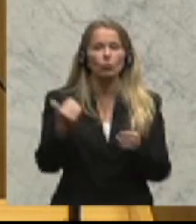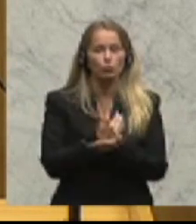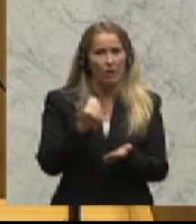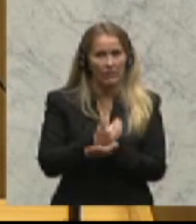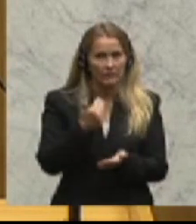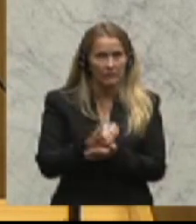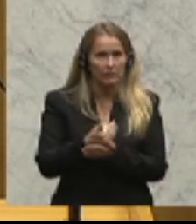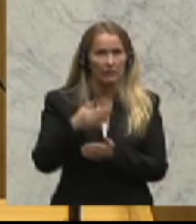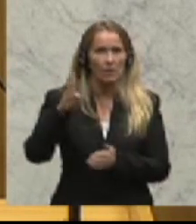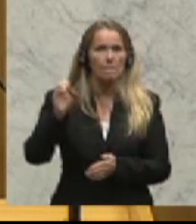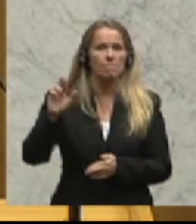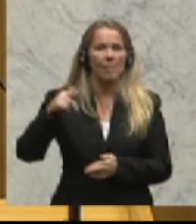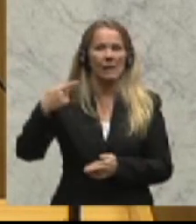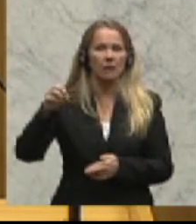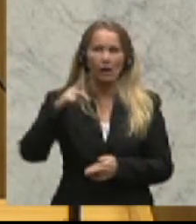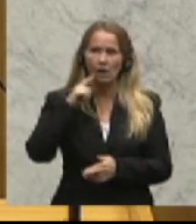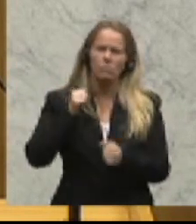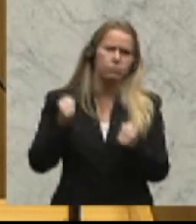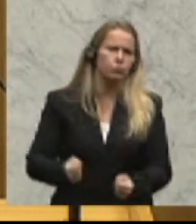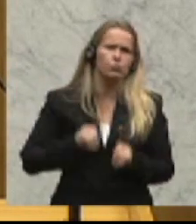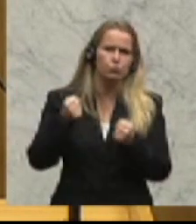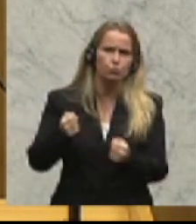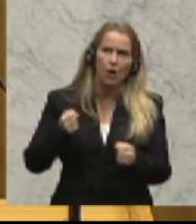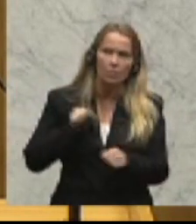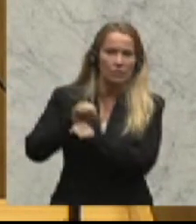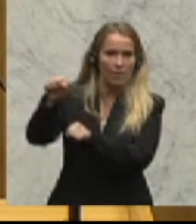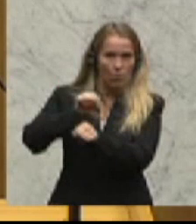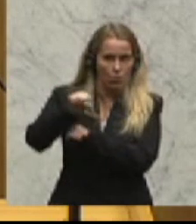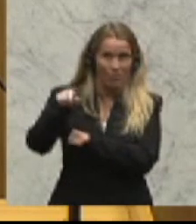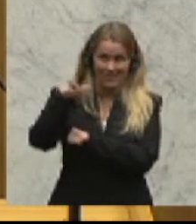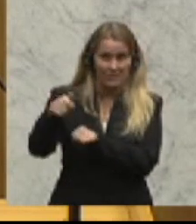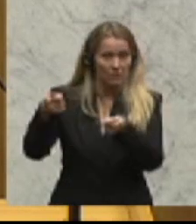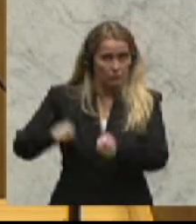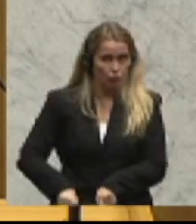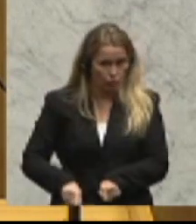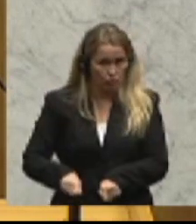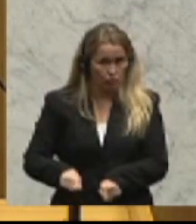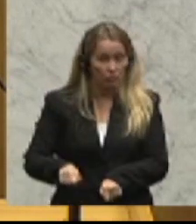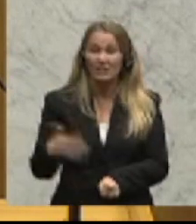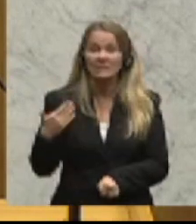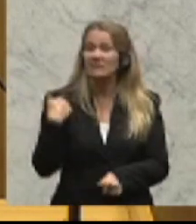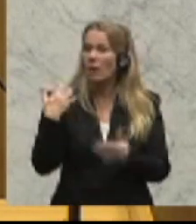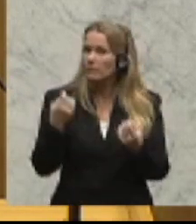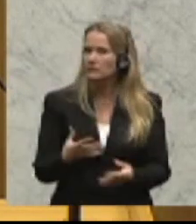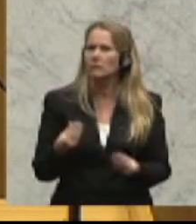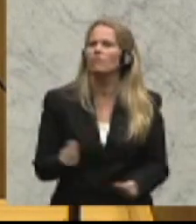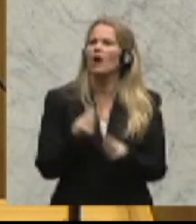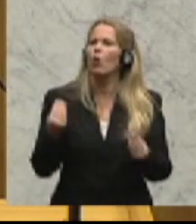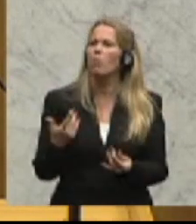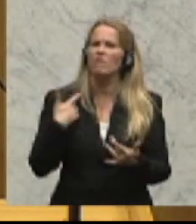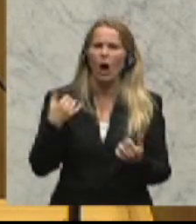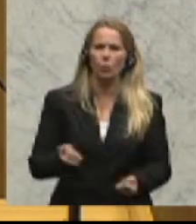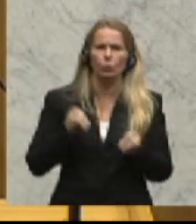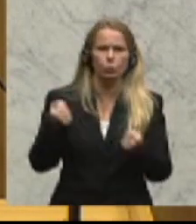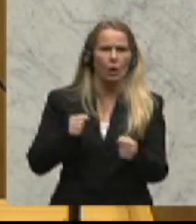Hans Berger massiv demonstriert gegen diesen Entschluss. Was war geschehen? Warum hat er so massiv